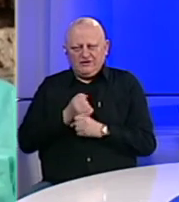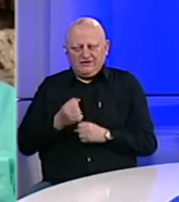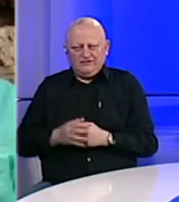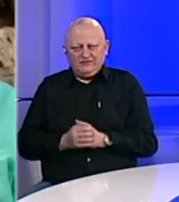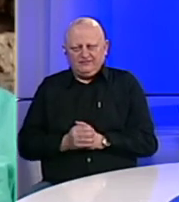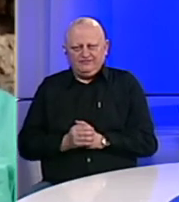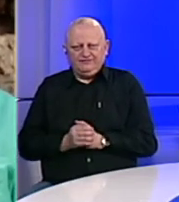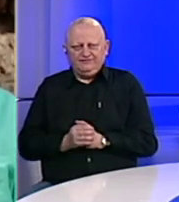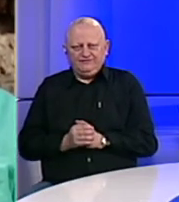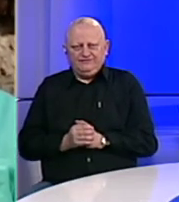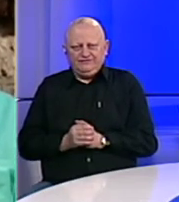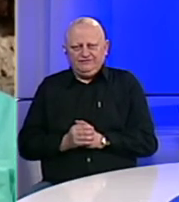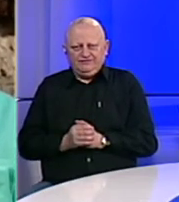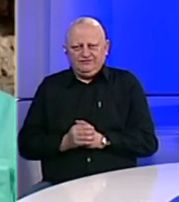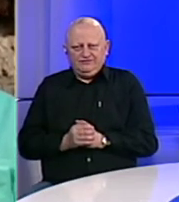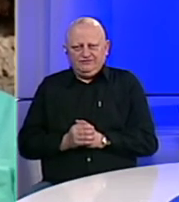Hercegovini.